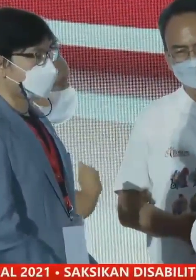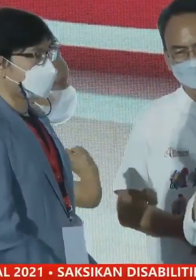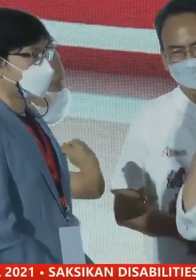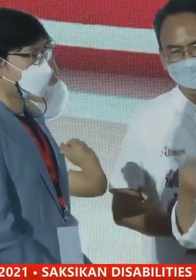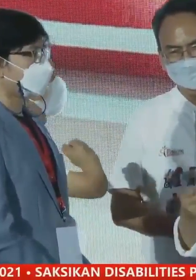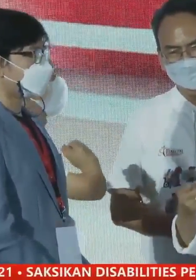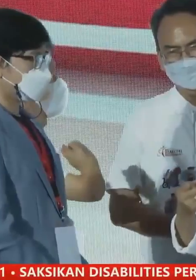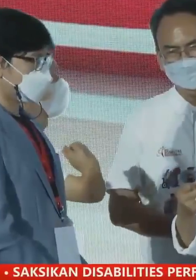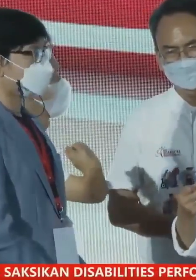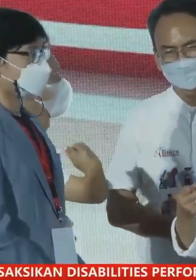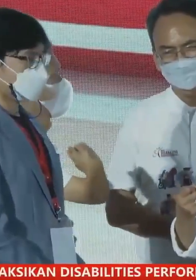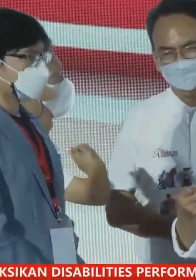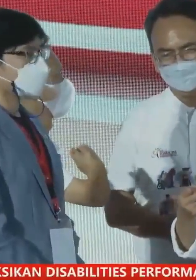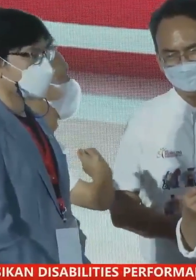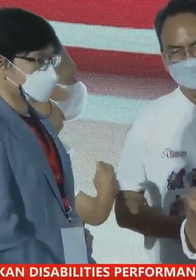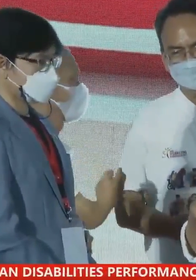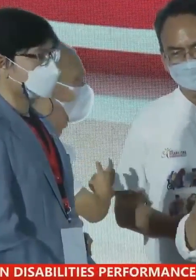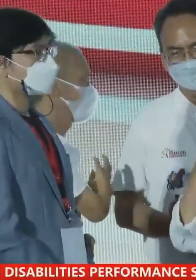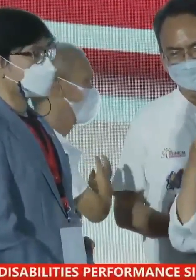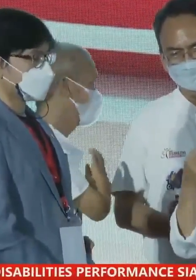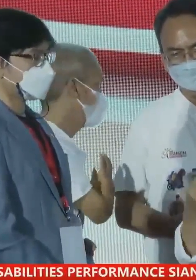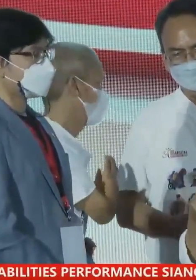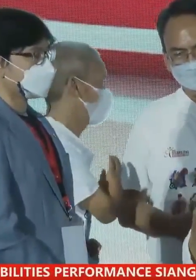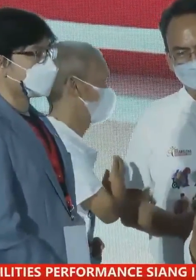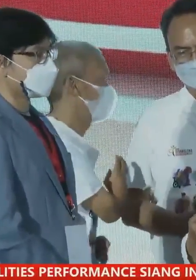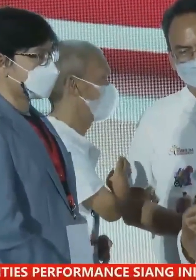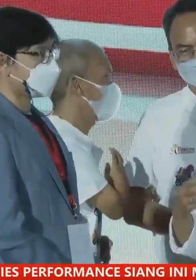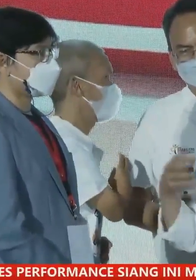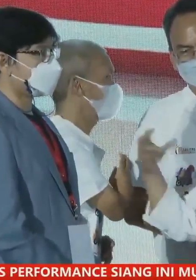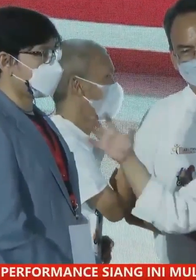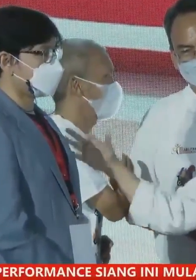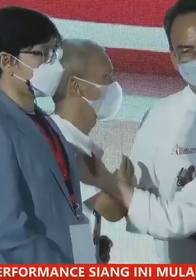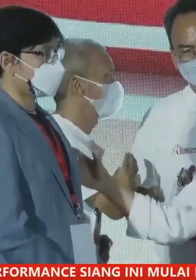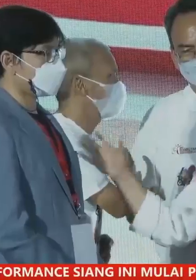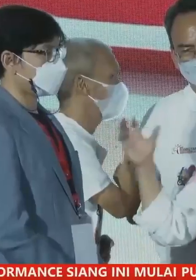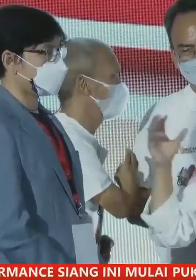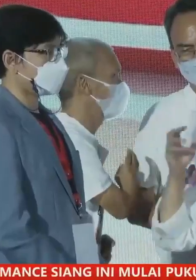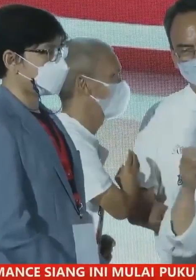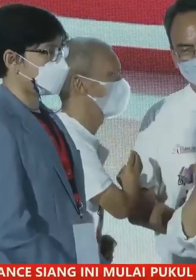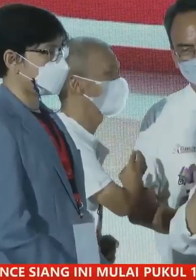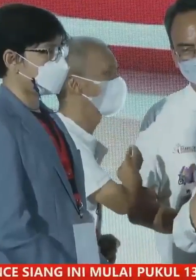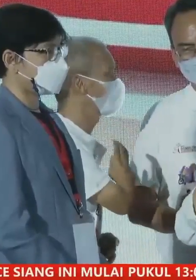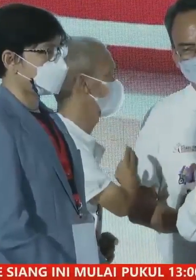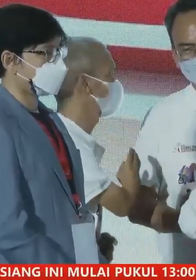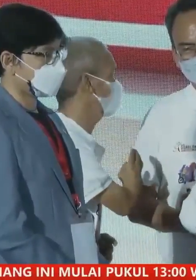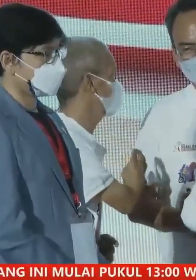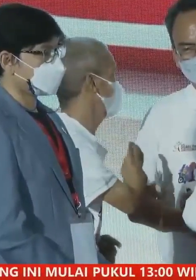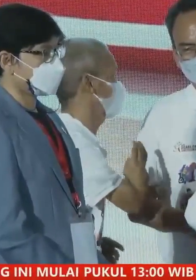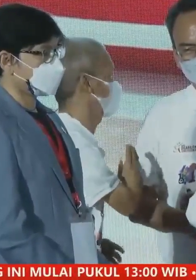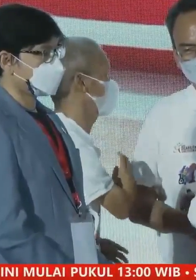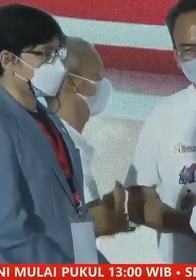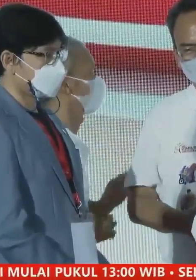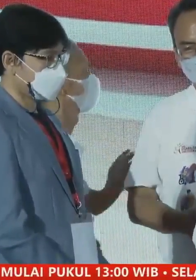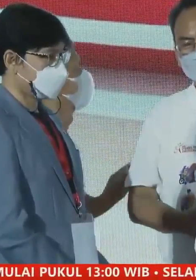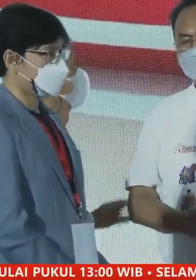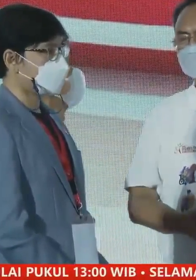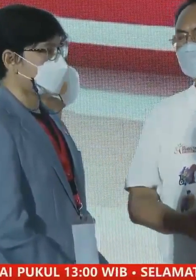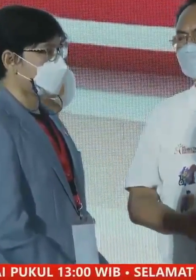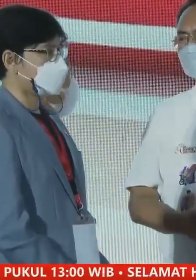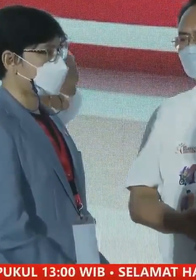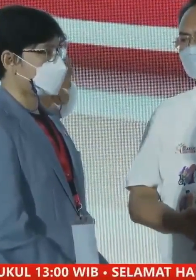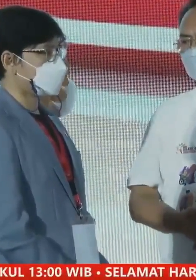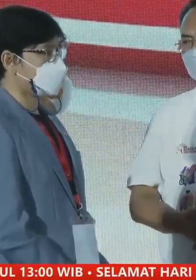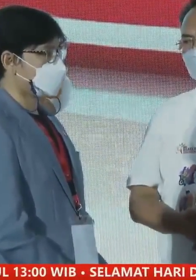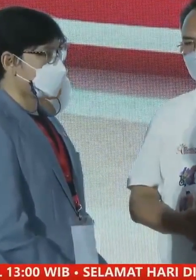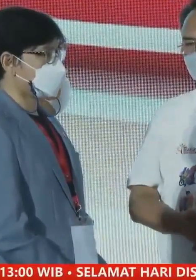Ibu paksa memang, supaya kita bisa maksimal